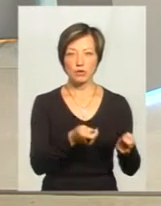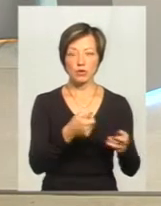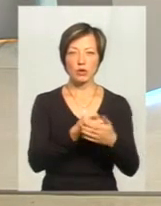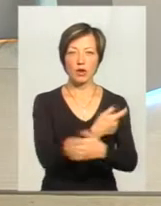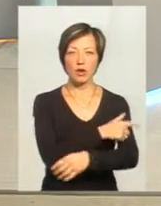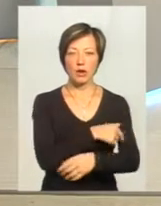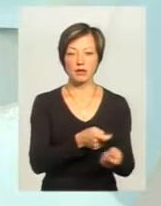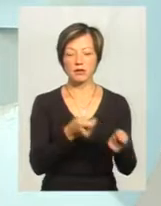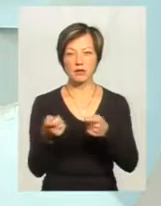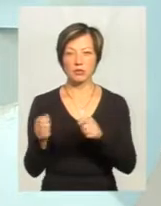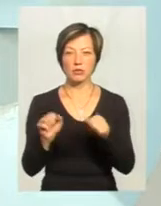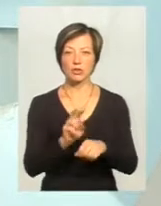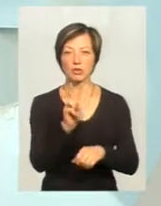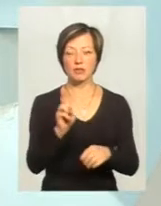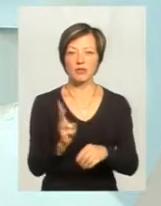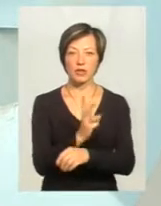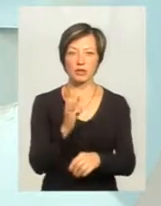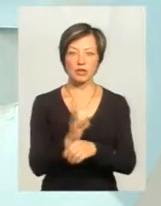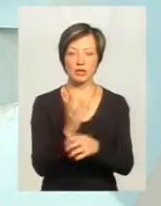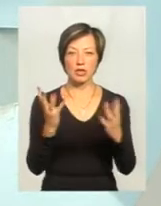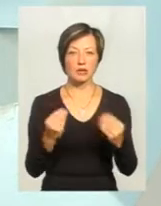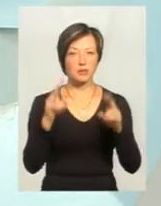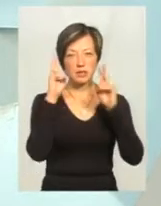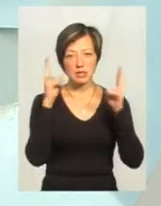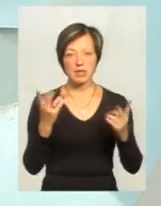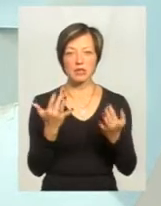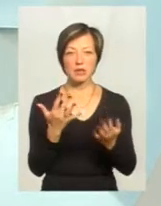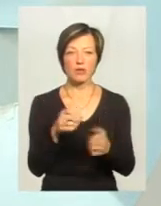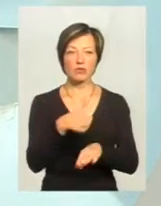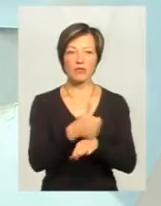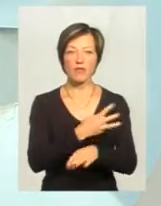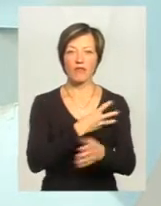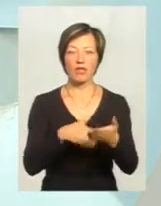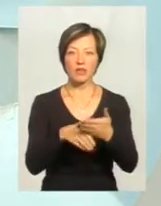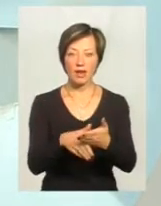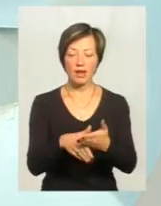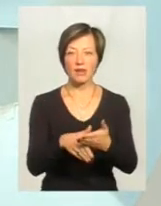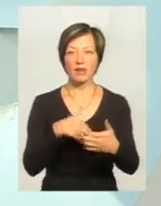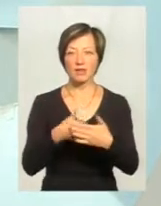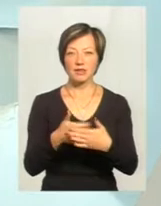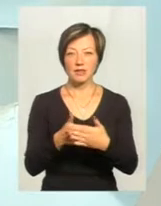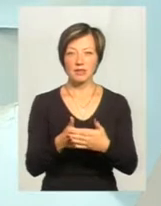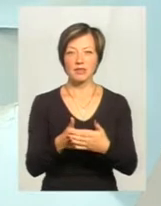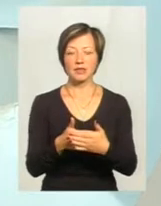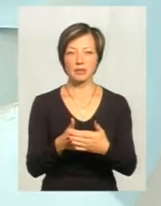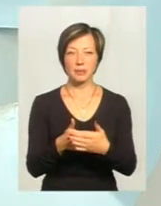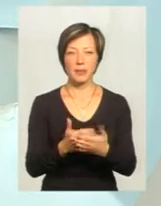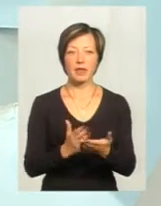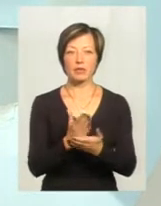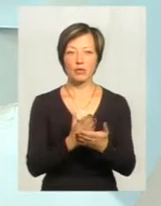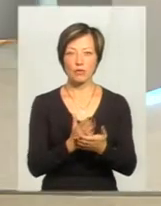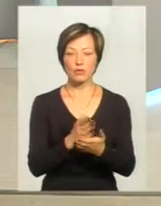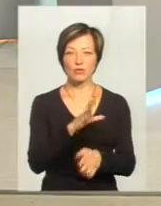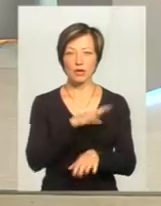до лікарні, назад це може бути і двічі, тричі на день. Тому не знаю, напевно, що основні волонтери в нас такі, які якраз заслуговують на те, щоб